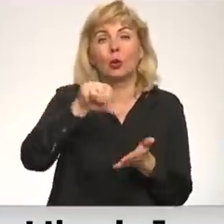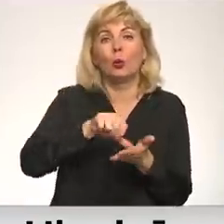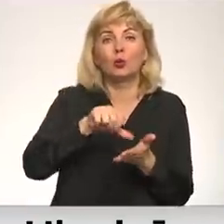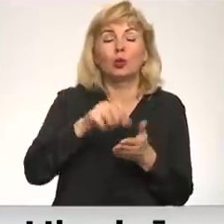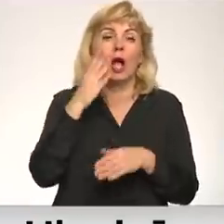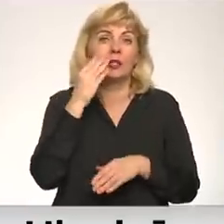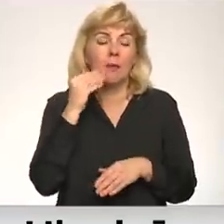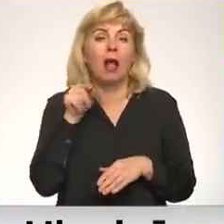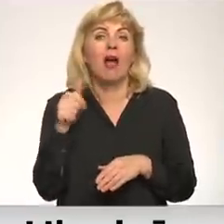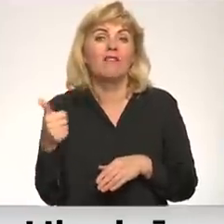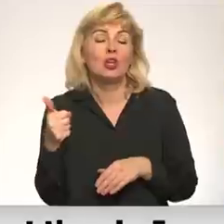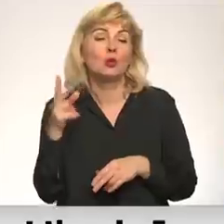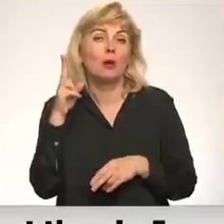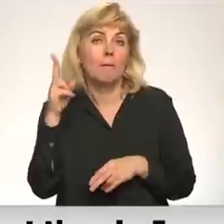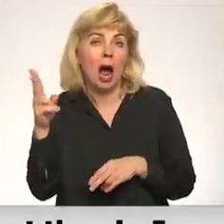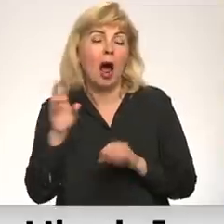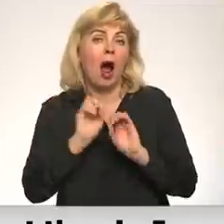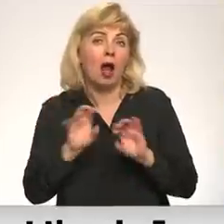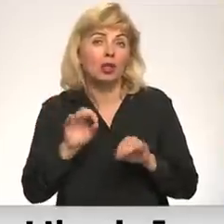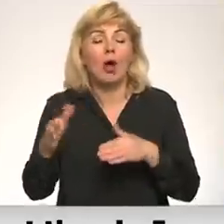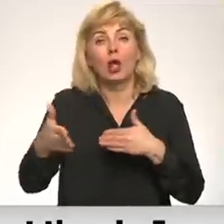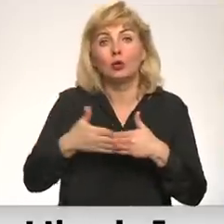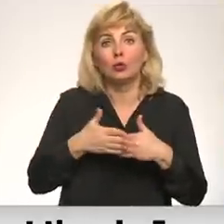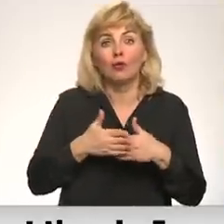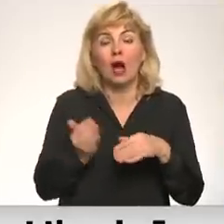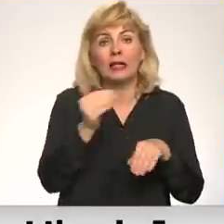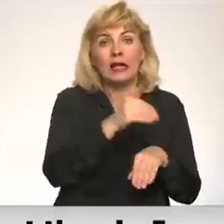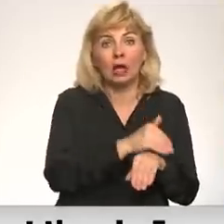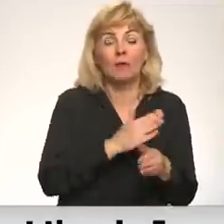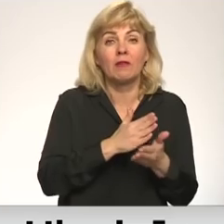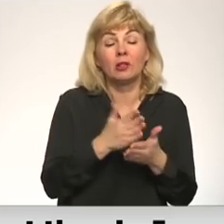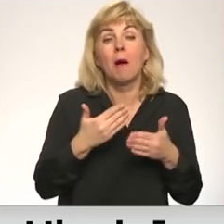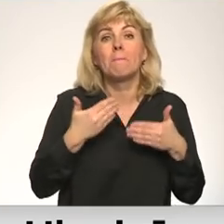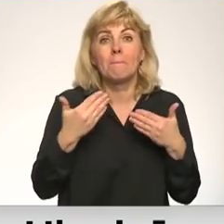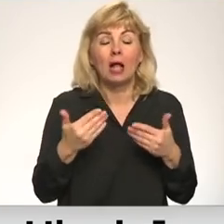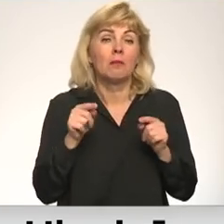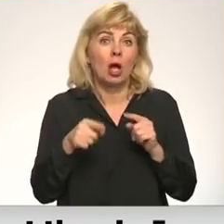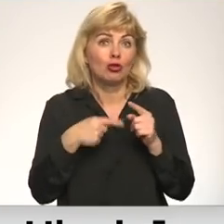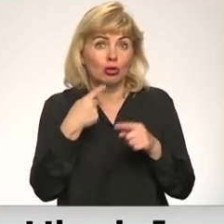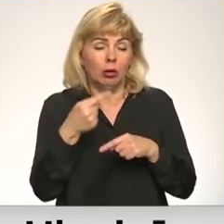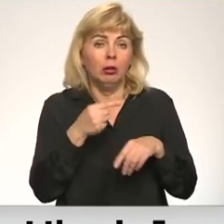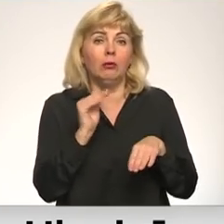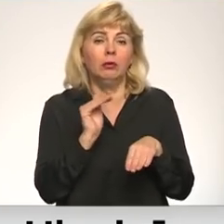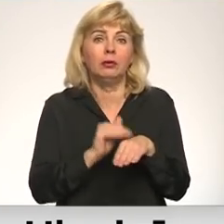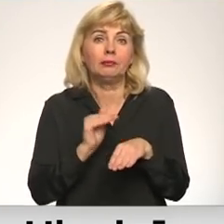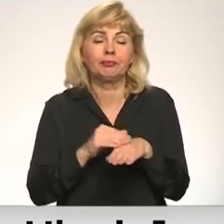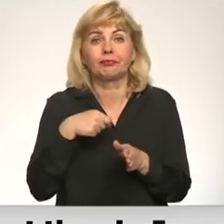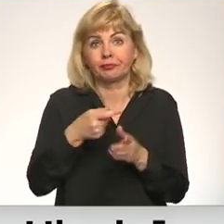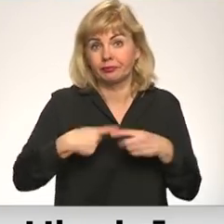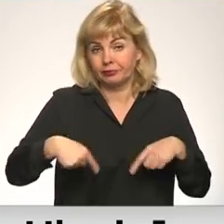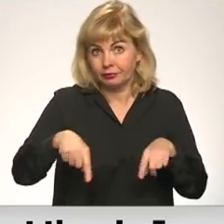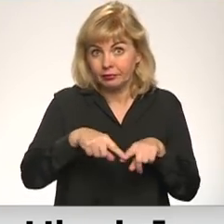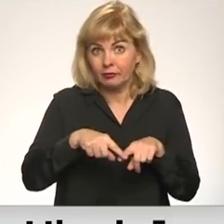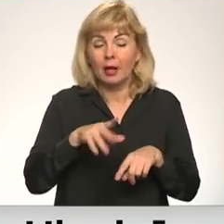pārliecinātu, lai tuvinātu rietumu virzienam. Paldies jums par šo sarunu. Tātad atgādināšu, ka mūsu studijā